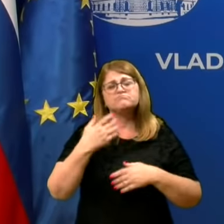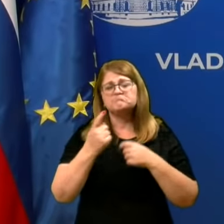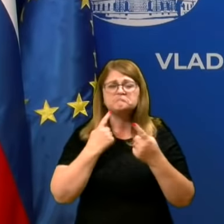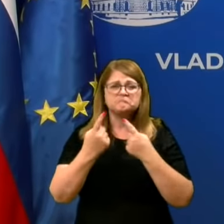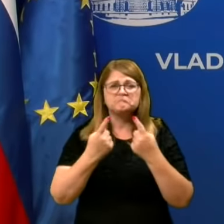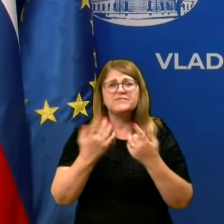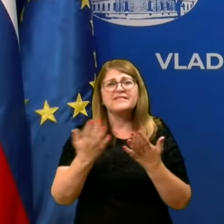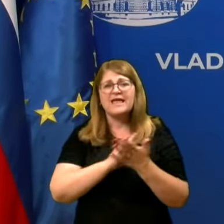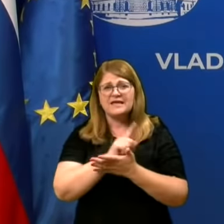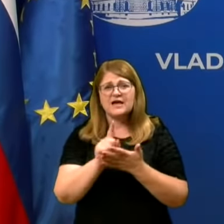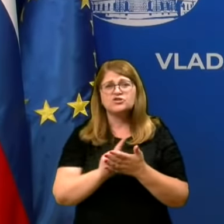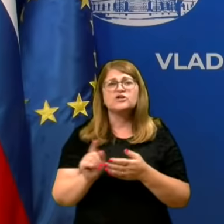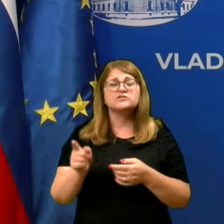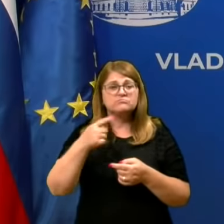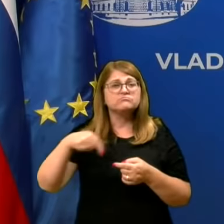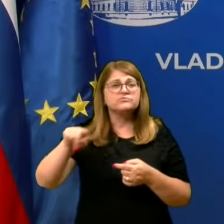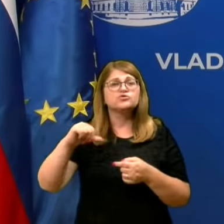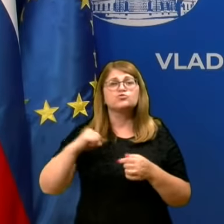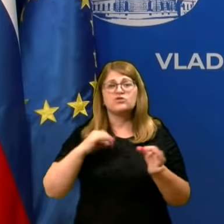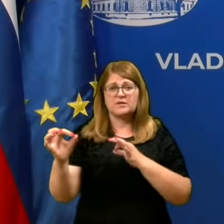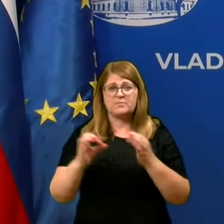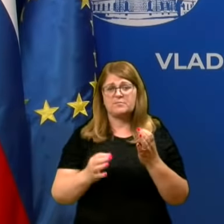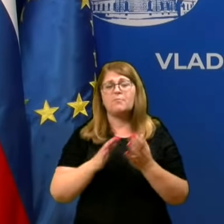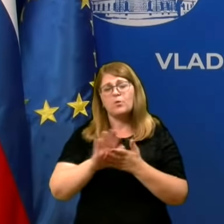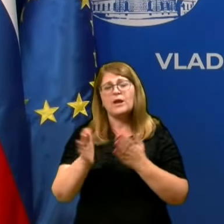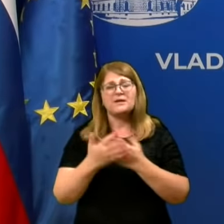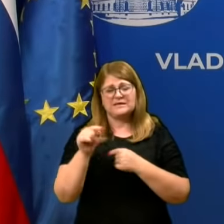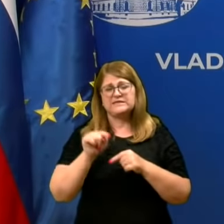kar nekaj časa smo včeraj porabili, tudi za to.